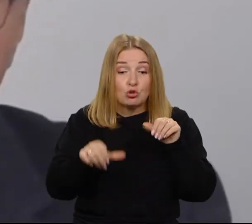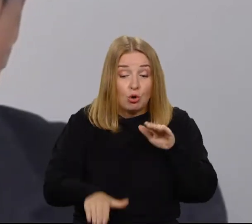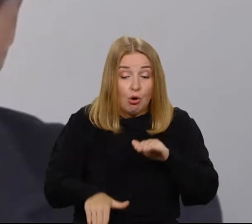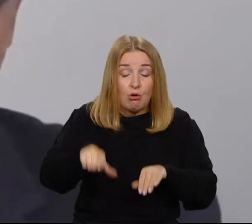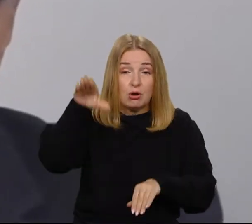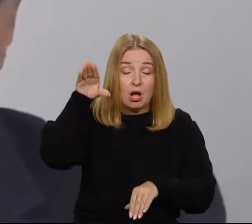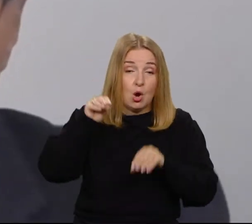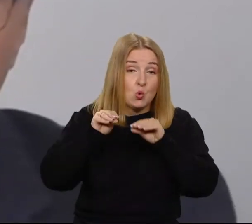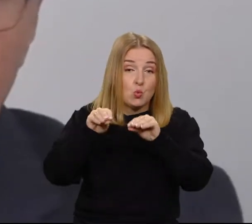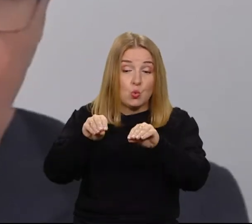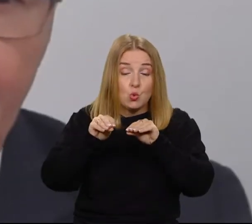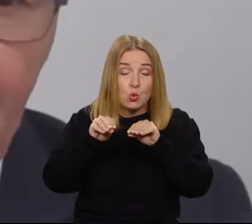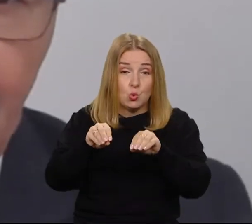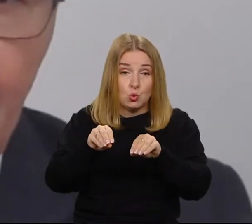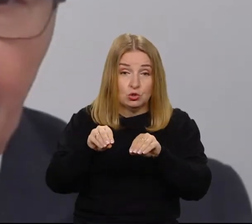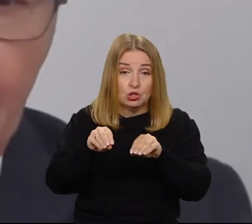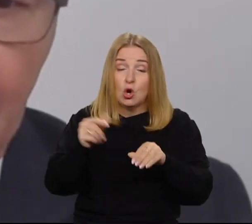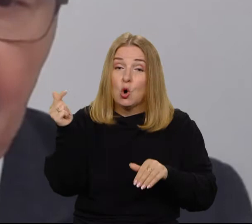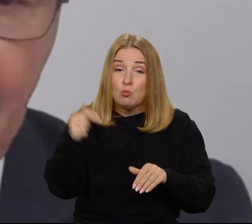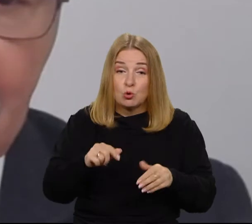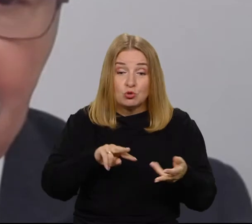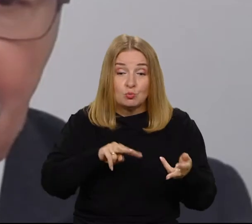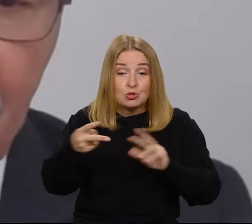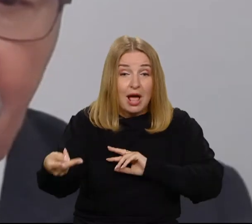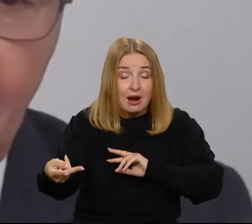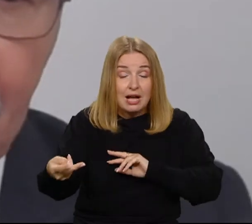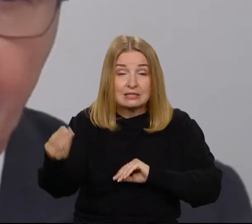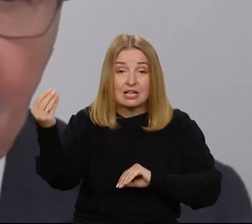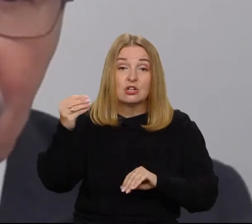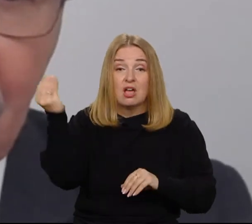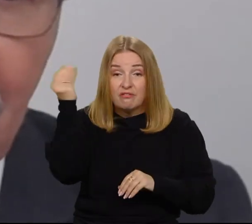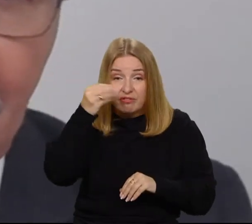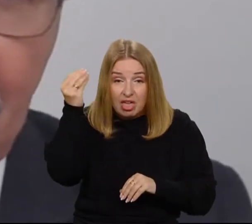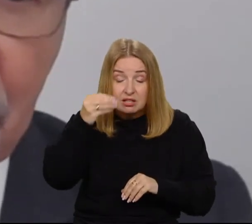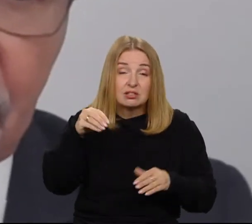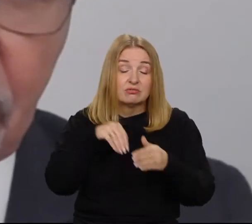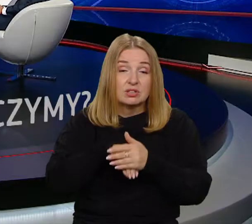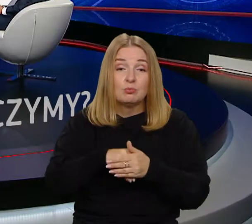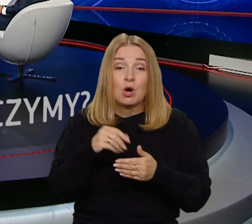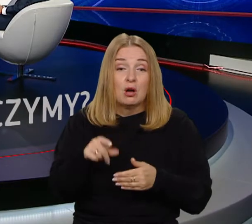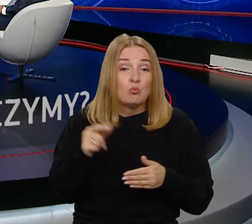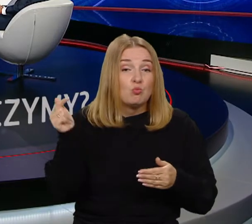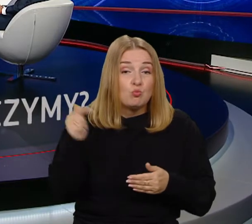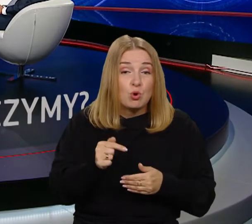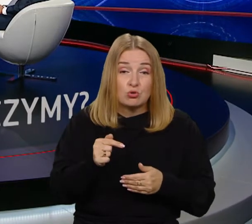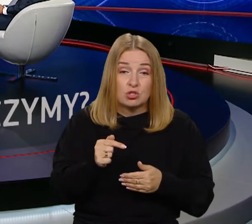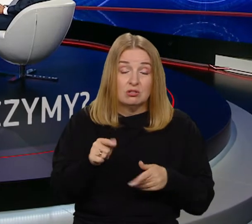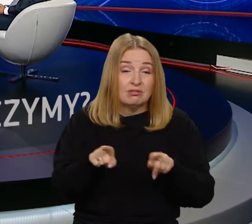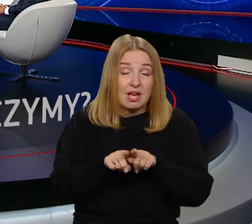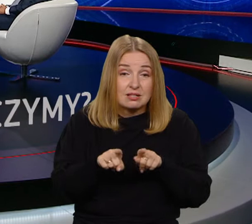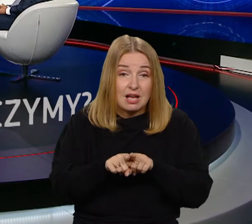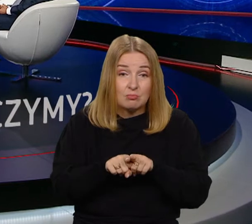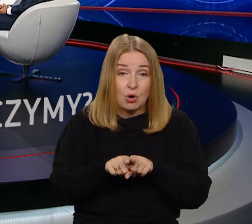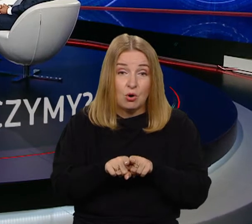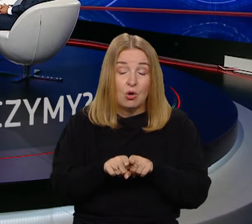wiedzę przekazując dawali taki margines ewentualnego pytania, a dlaczego? Dlaczego to niebo jest niebieskie,